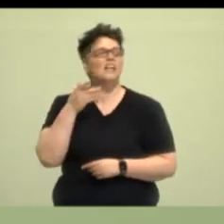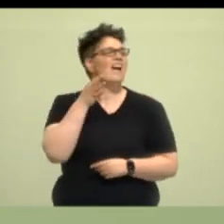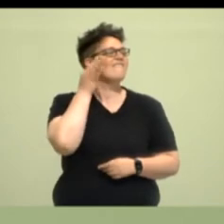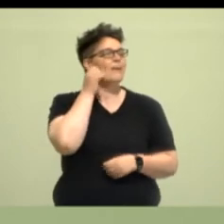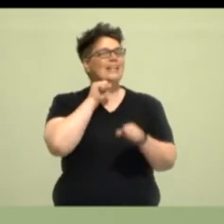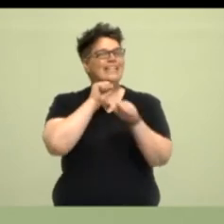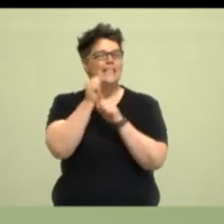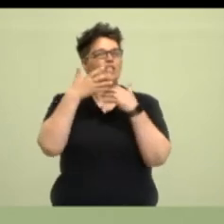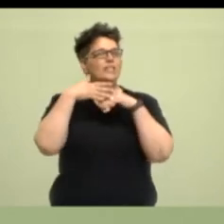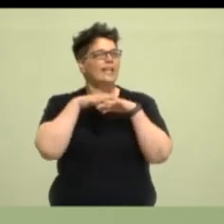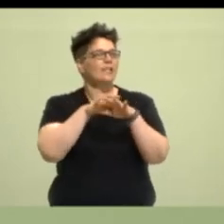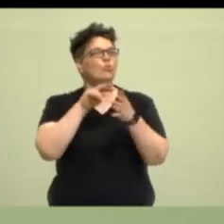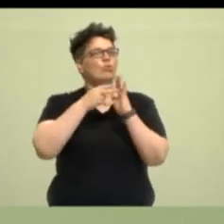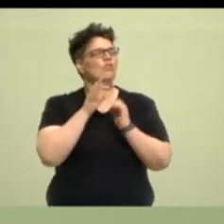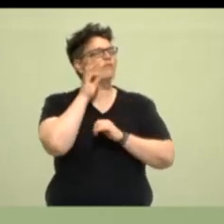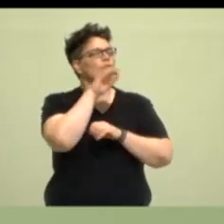Ja,